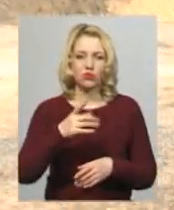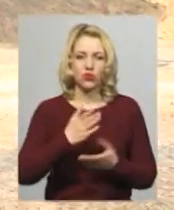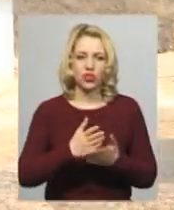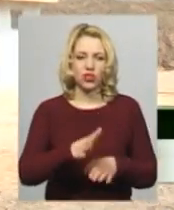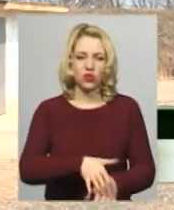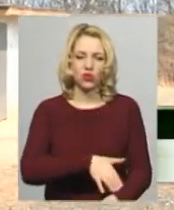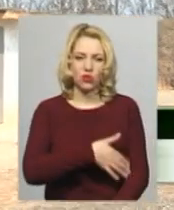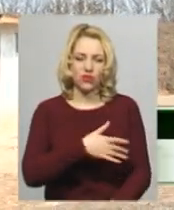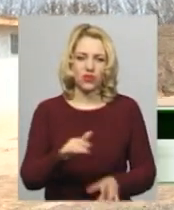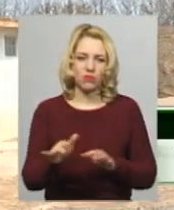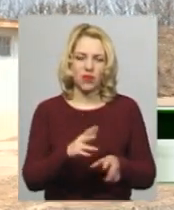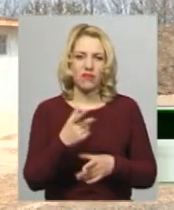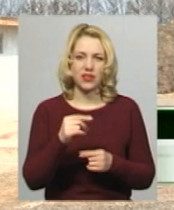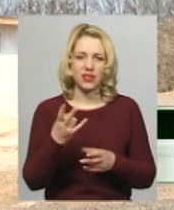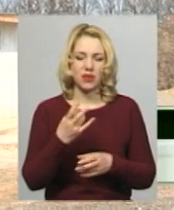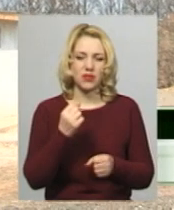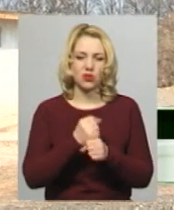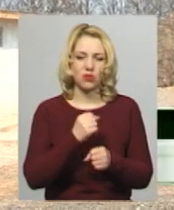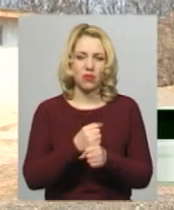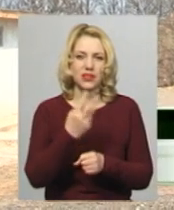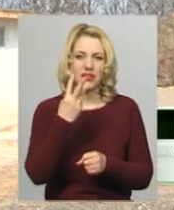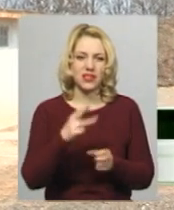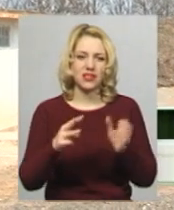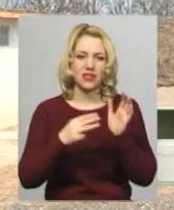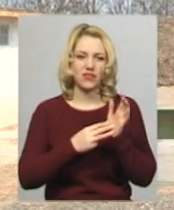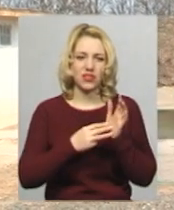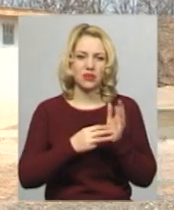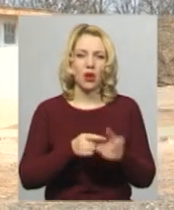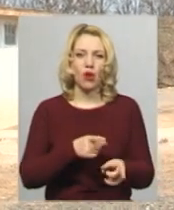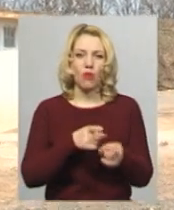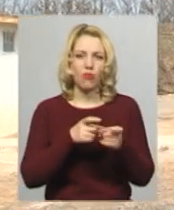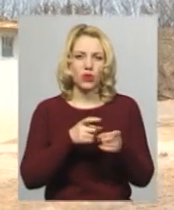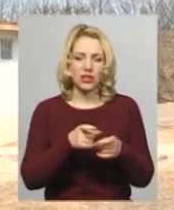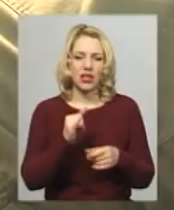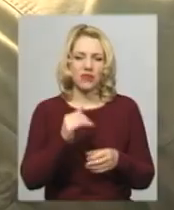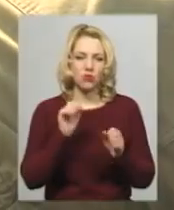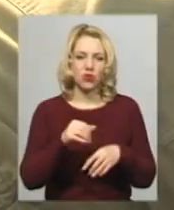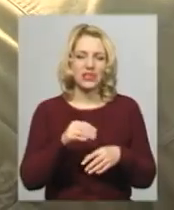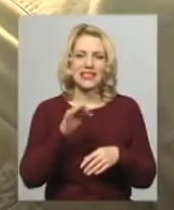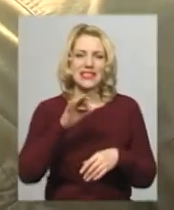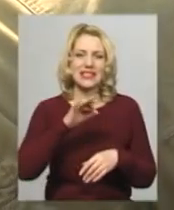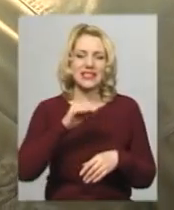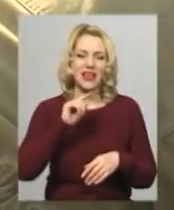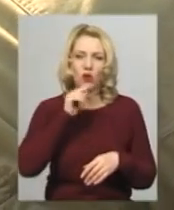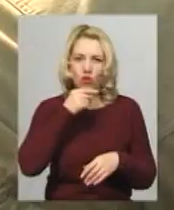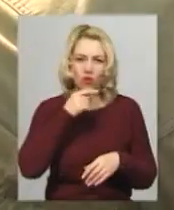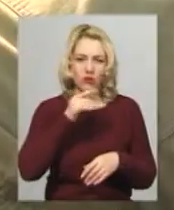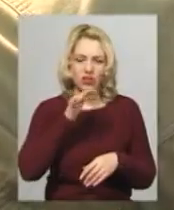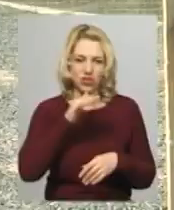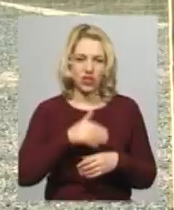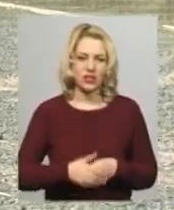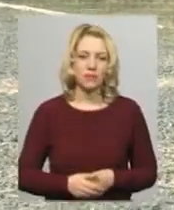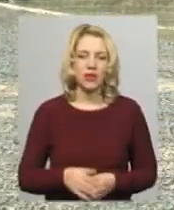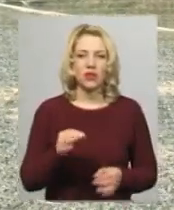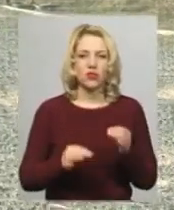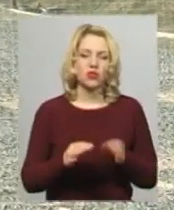вправи, на яких треба зробити 38 пострілів і можна зекономити таким чином одне перезаряджання. Суддя з Хмельницького Дмитро Мадяков виконує